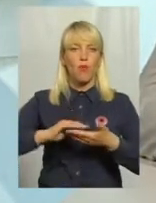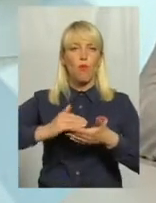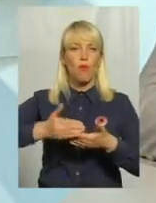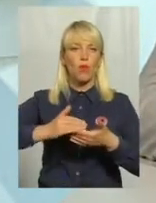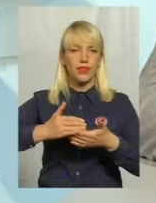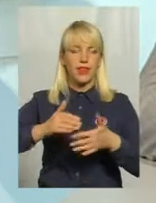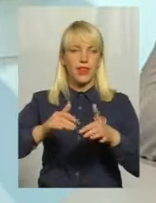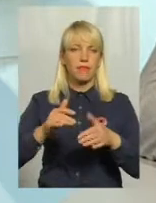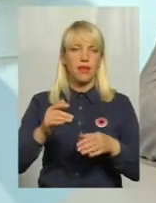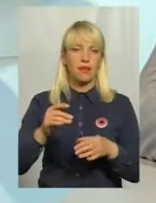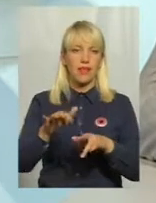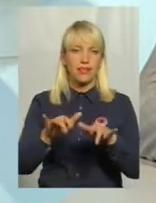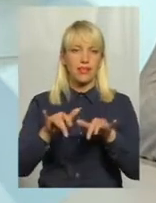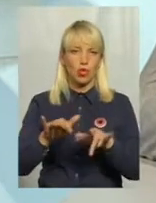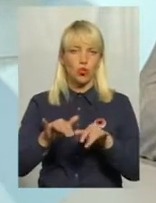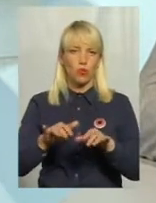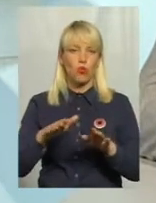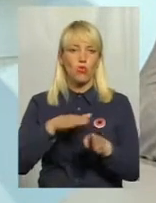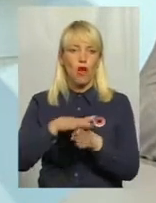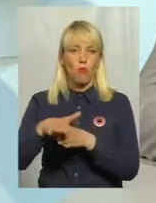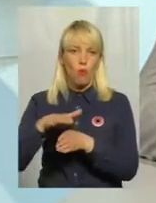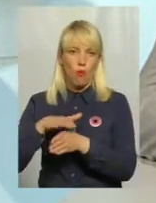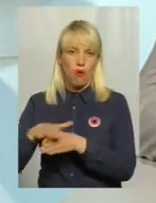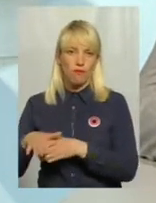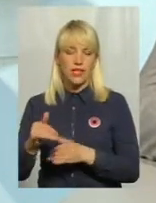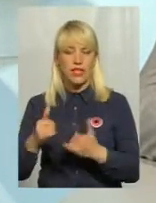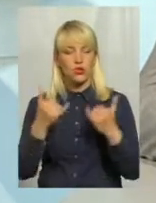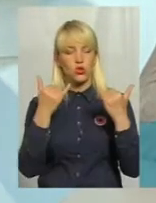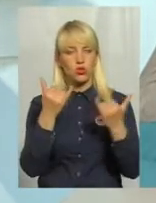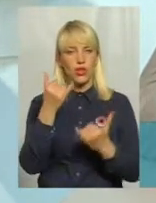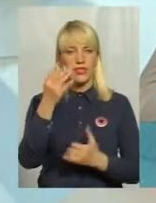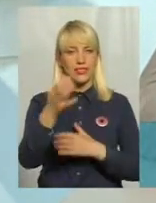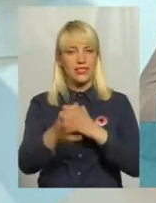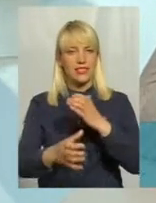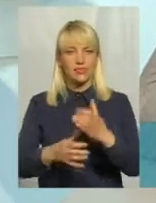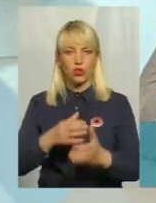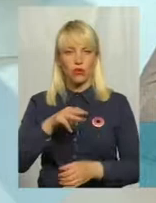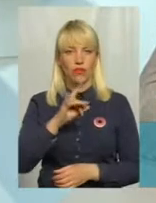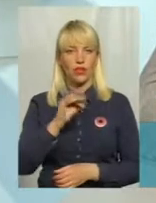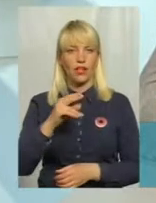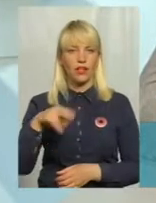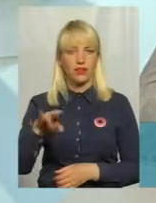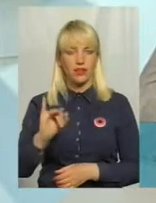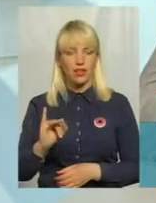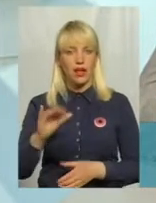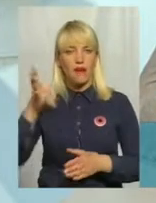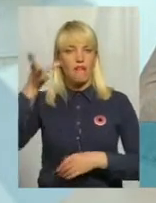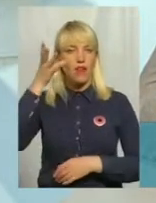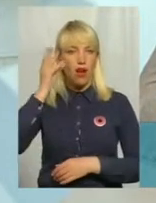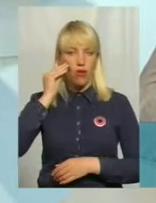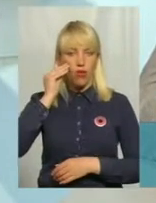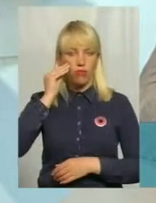надзвичайно важливий. Але сучасні світові тренди, вони враховують